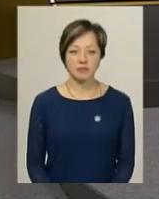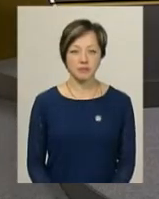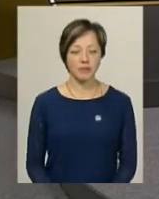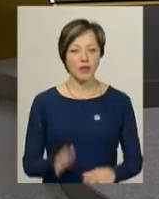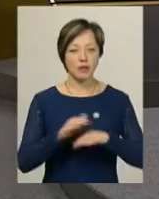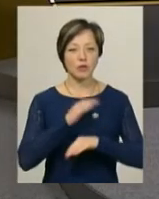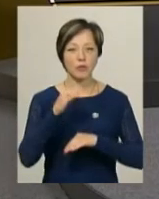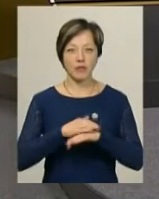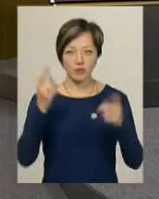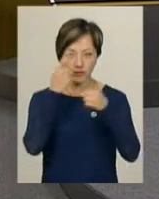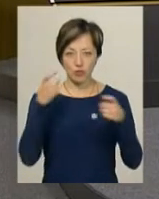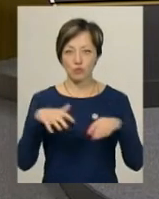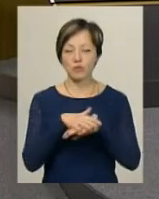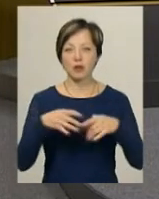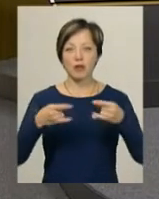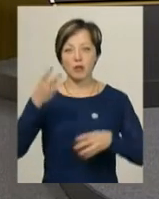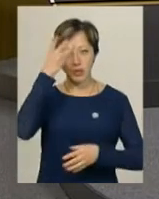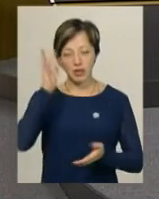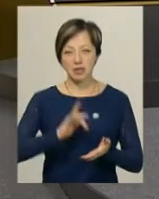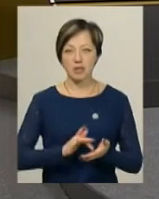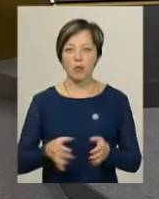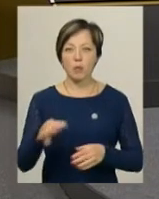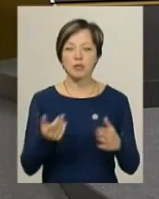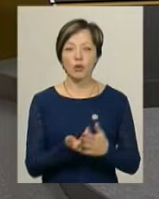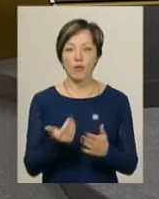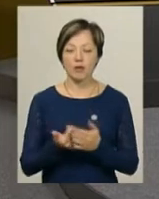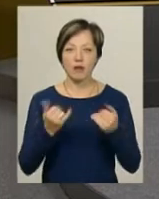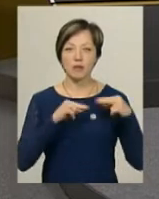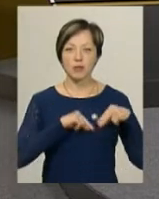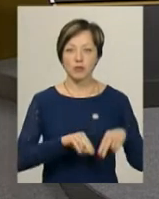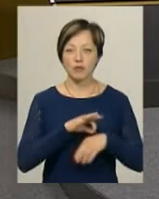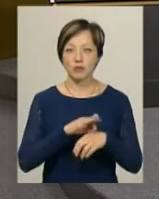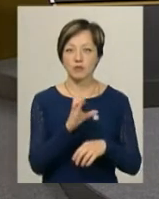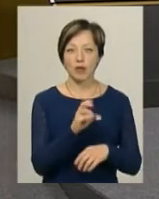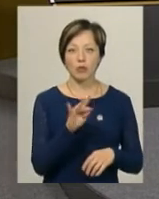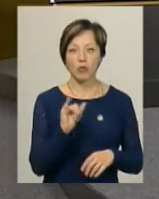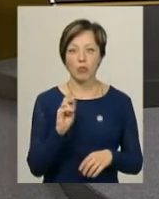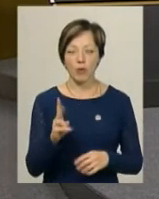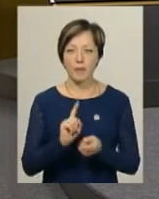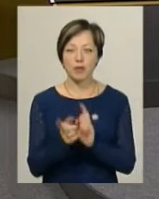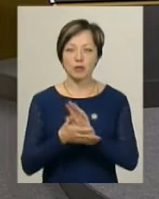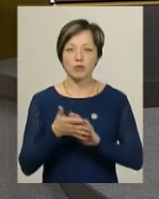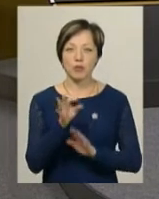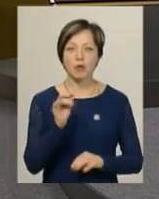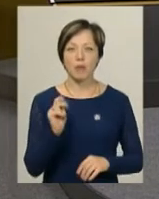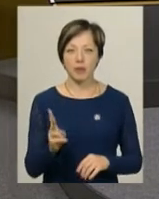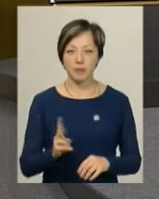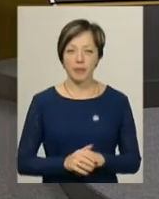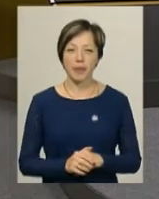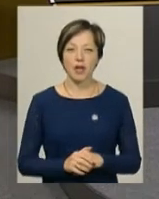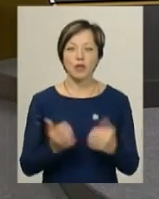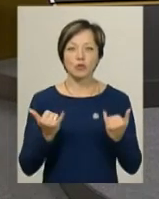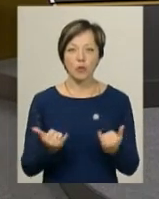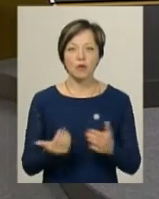Доброго вечора! В ефірі Суспільного каналу «Поділя Центр» – обласні новини. Для вас працюють ведуча Світлана Поробок, диктор жестової мови Ольга Рибак.